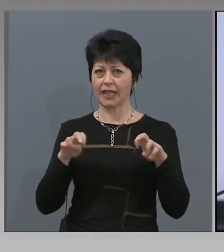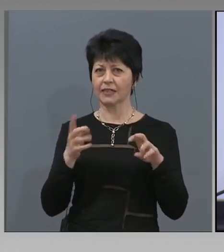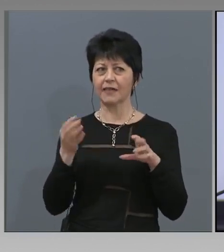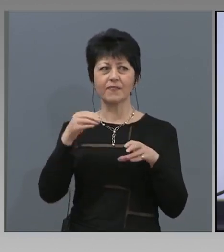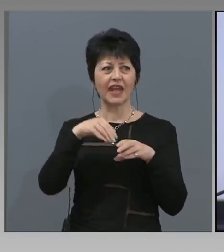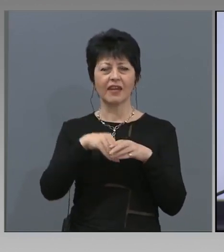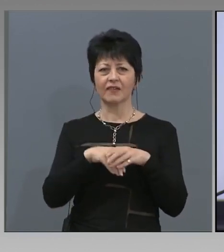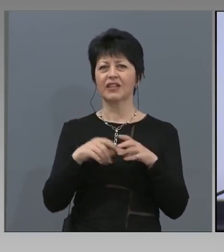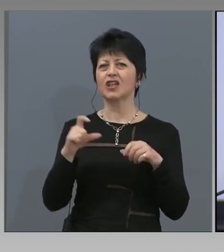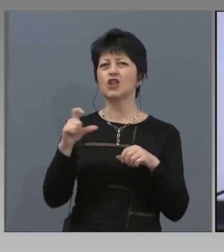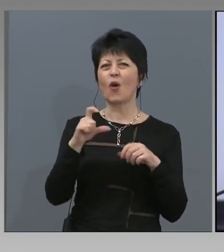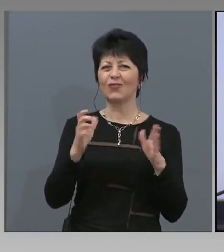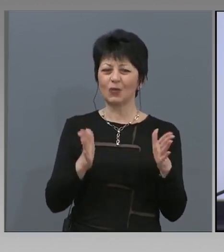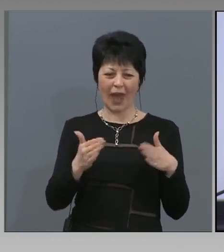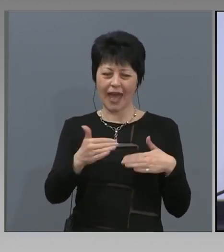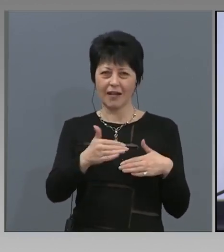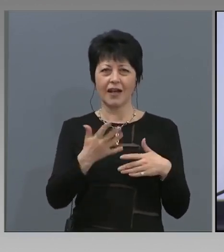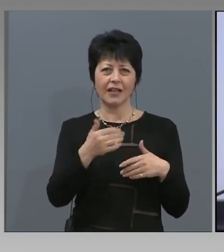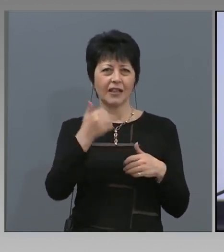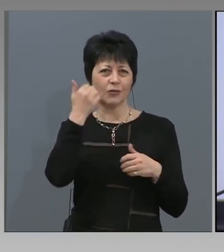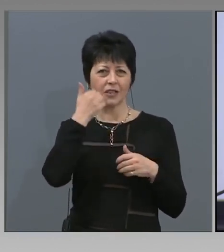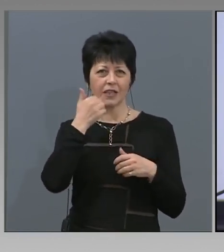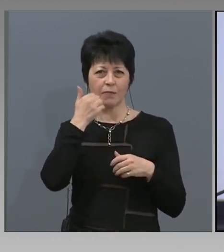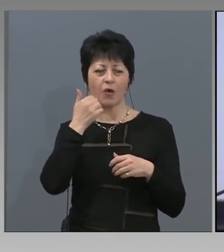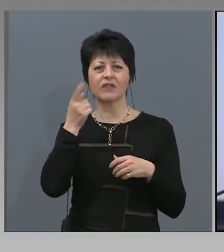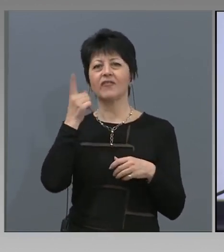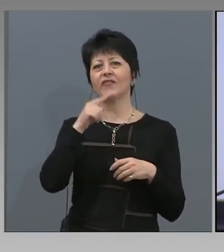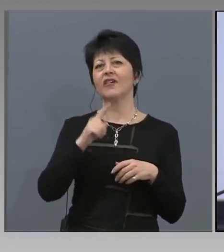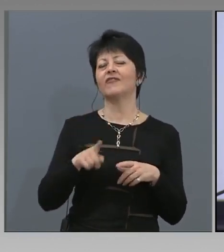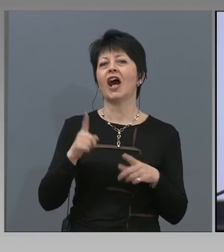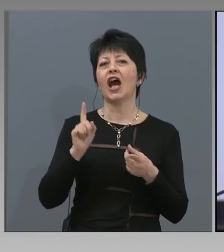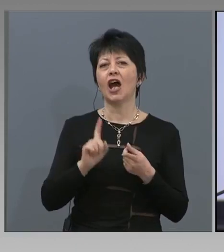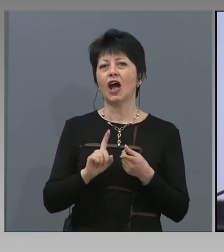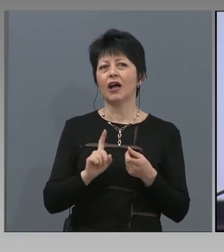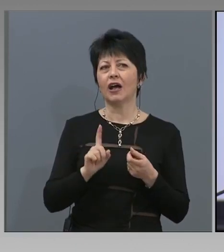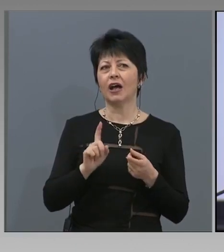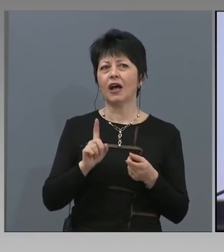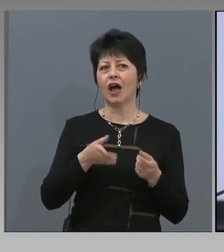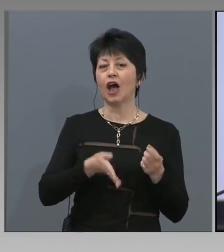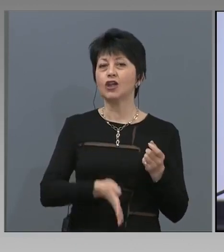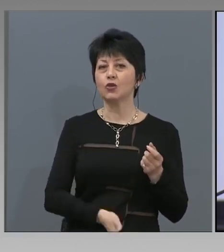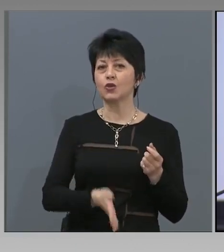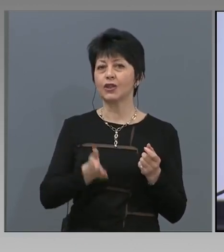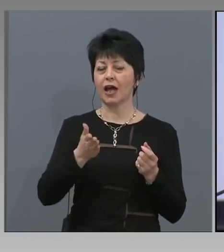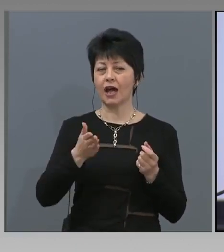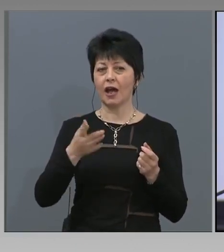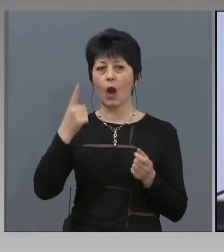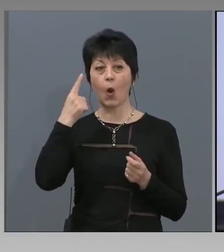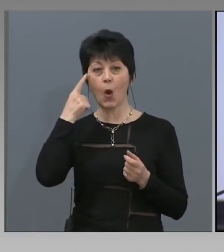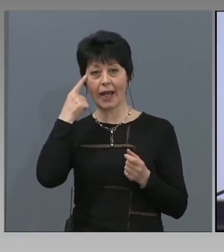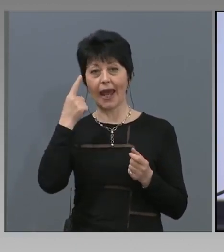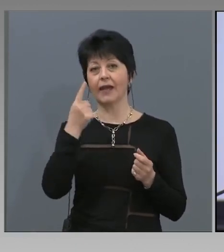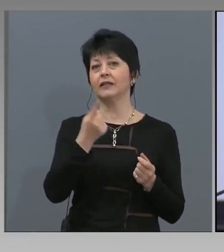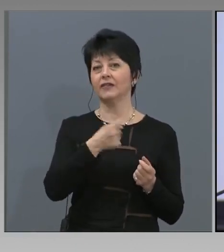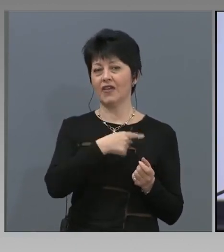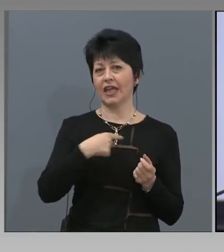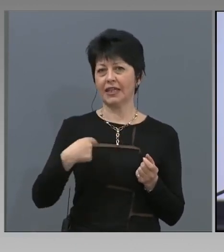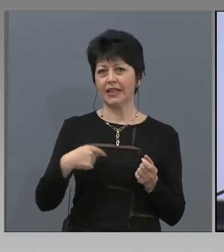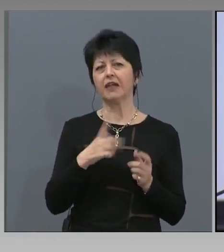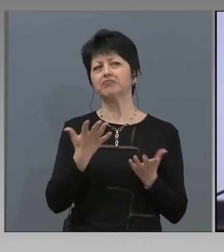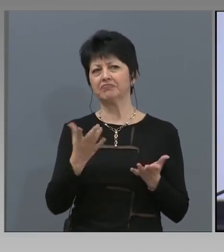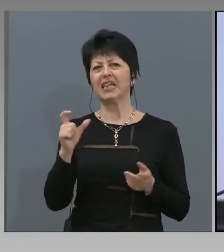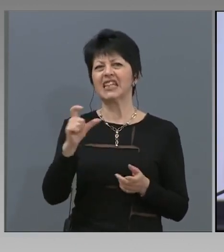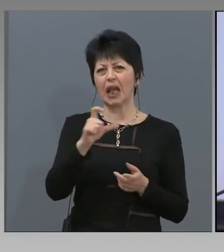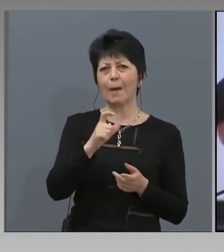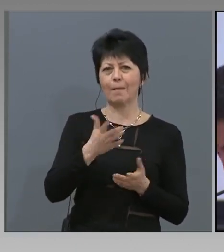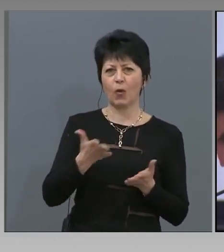този софтуер е използван също така в държавите Южна Корея, в Китай и в Италия, така че да се използват данните... Учени с Сингапур, нали